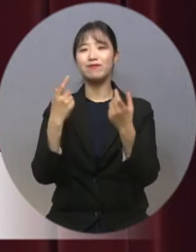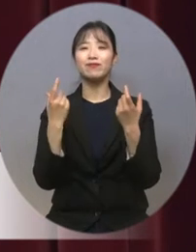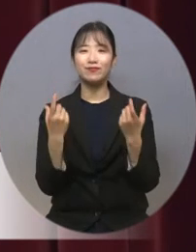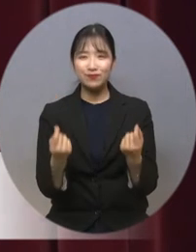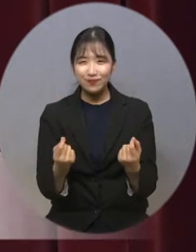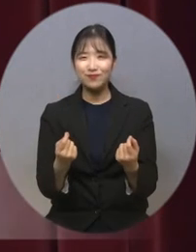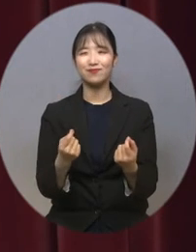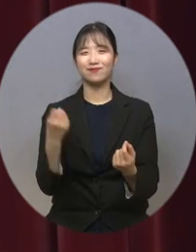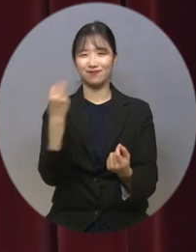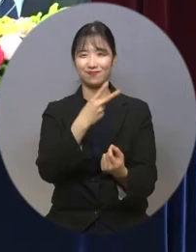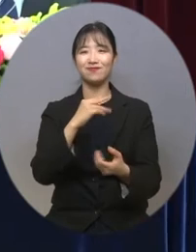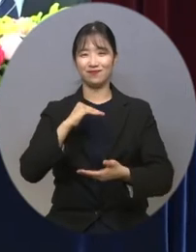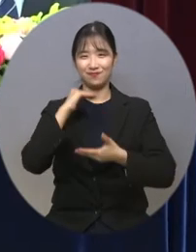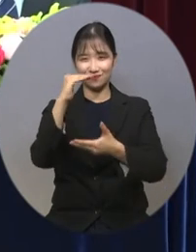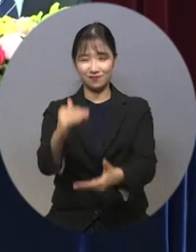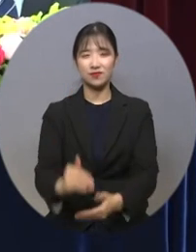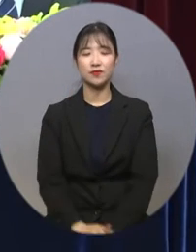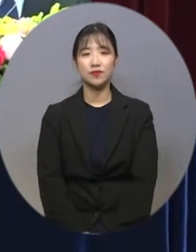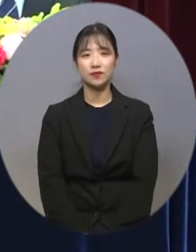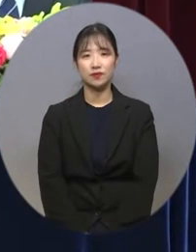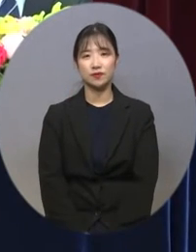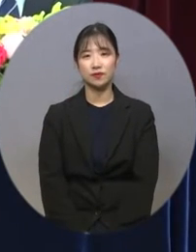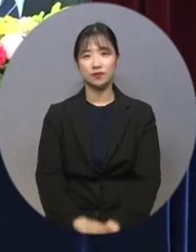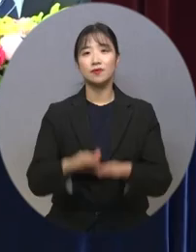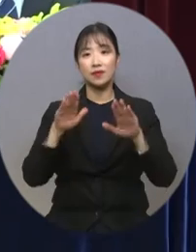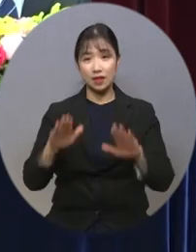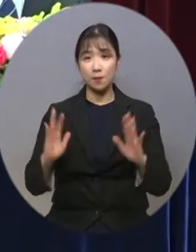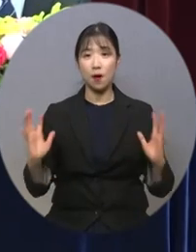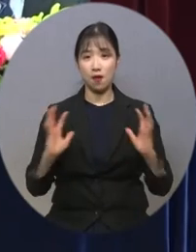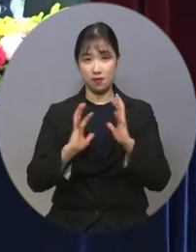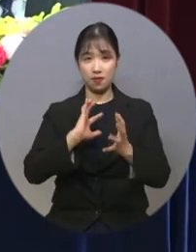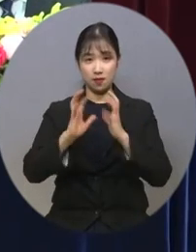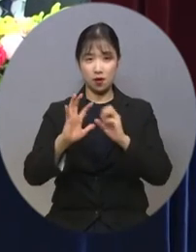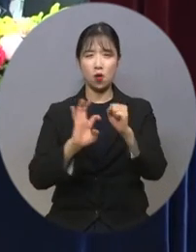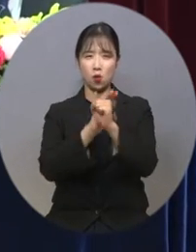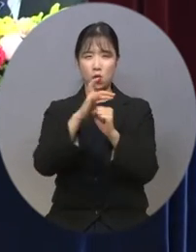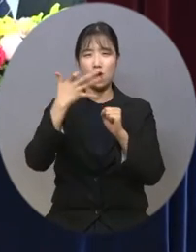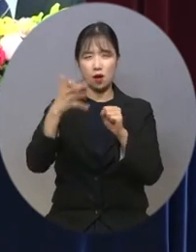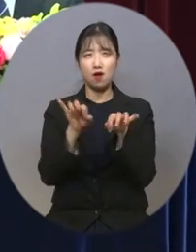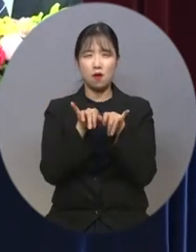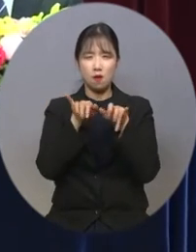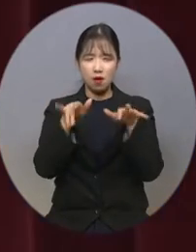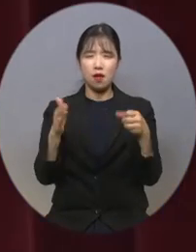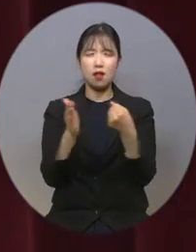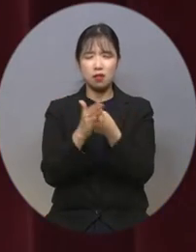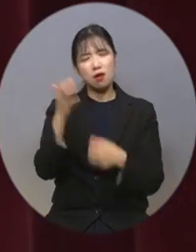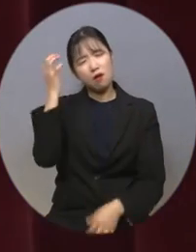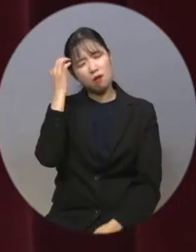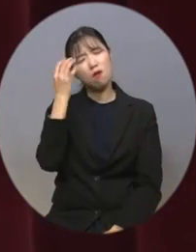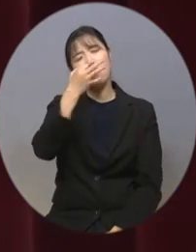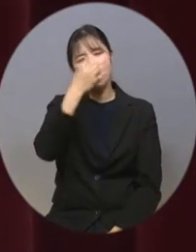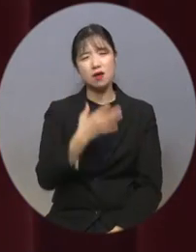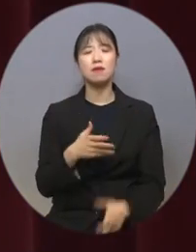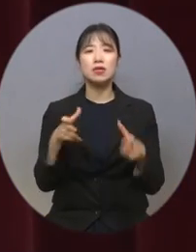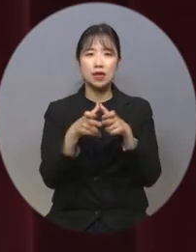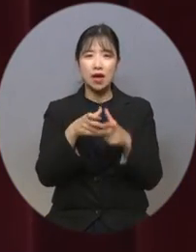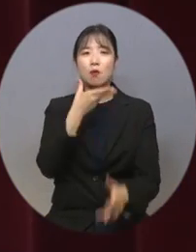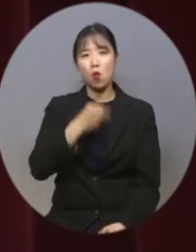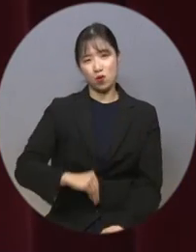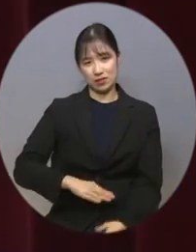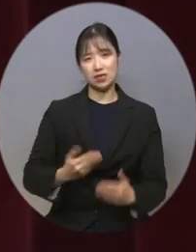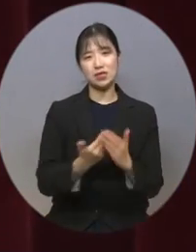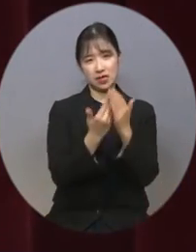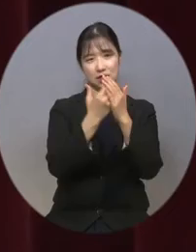말씀을 거듭해 드립니다. 이번 간담회는 코로나19 확산에 큰 고통을 받고 있는 장애인복지 향상과